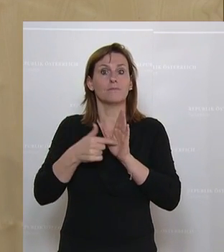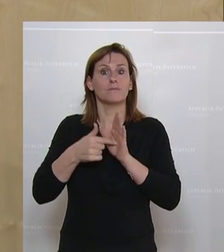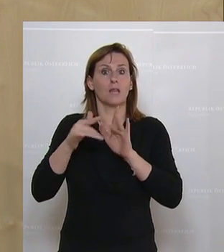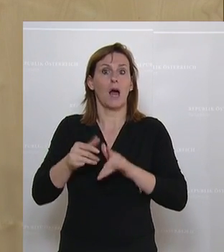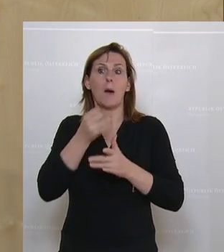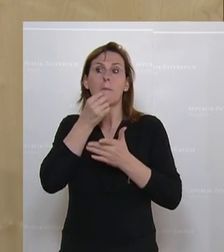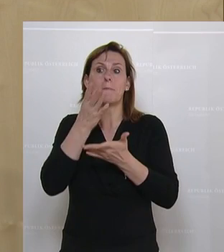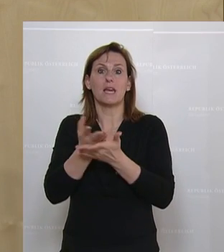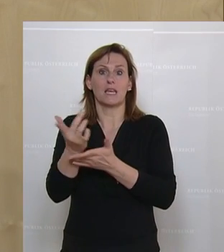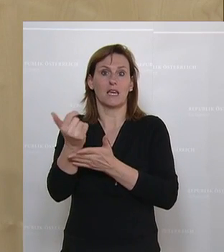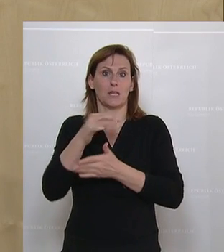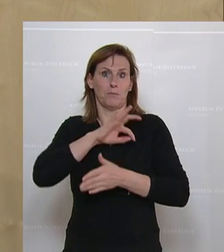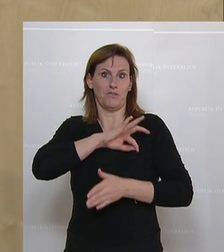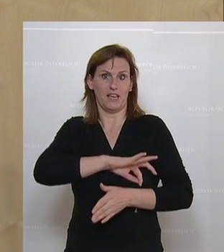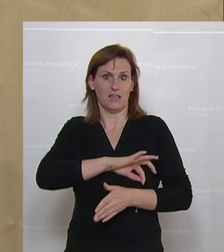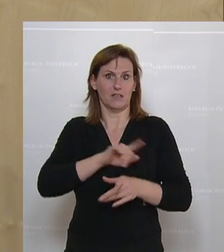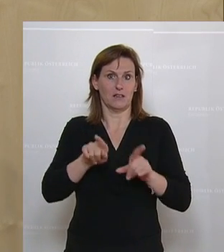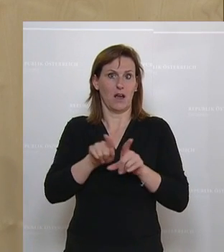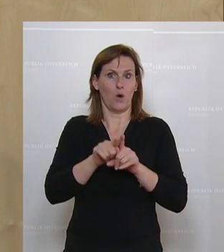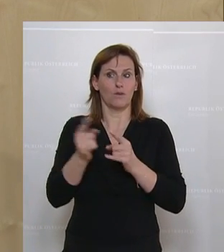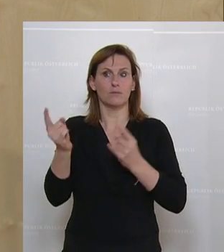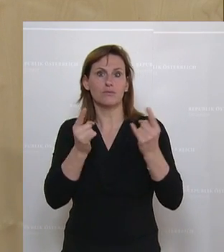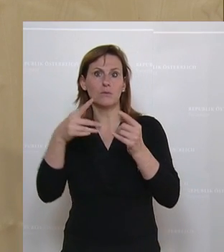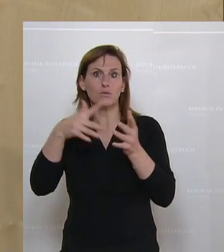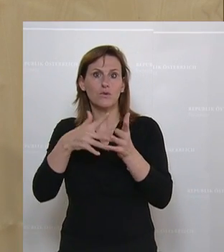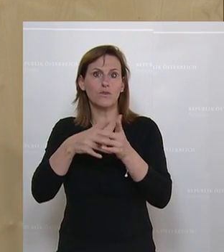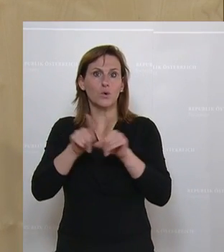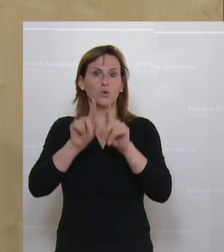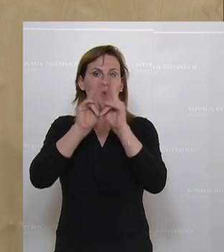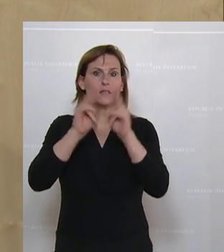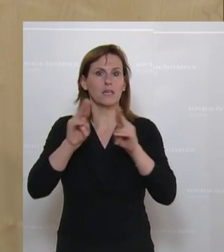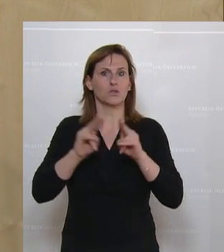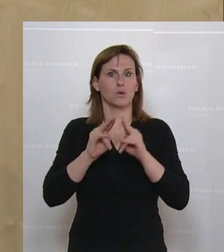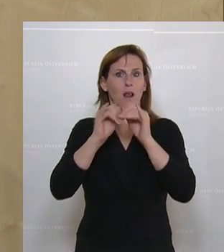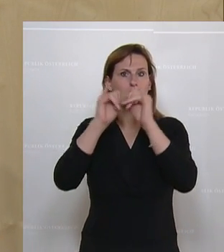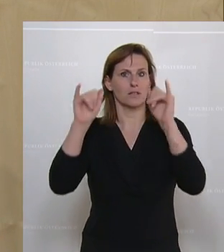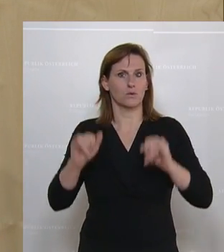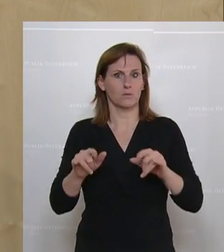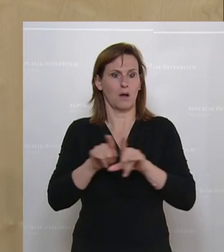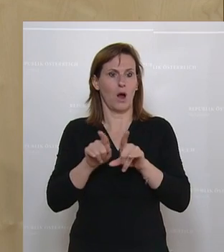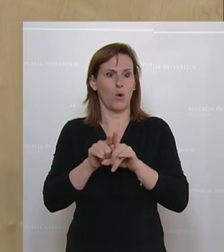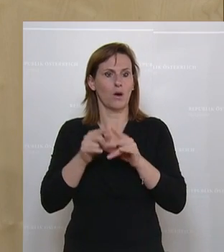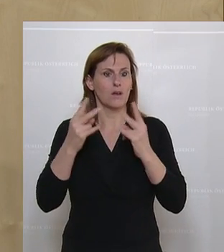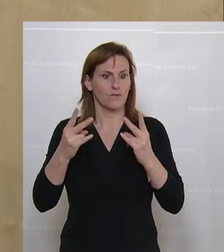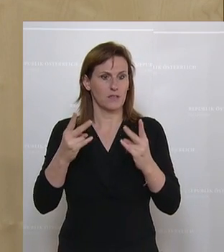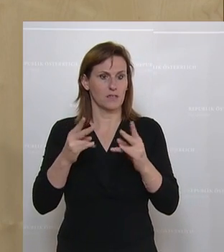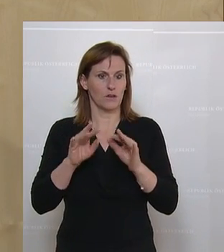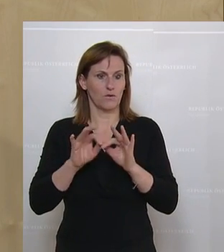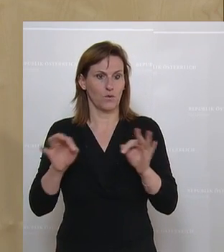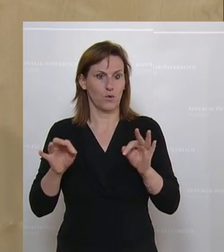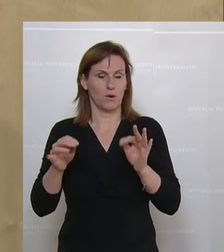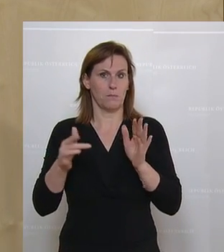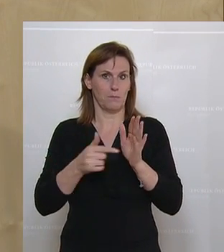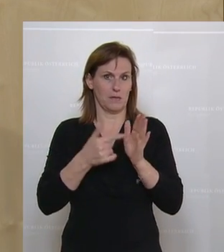externe Wirtschaftsprüfer mit einschließen oder internationale Institutionen. Also ja, es ist eine Herausforderung natürlich.